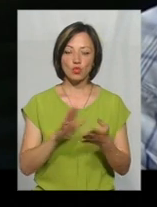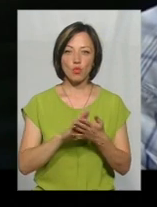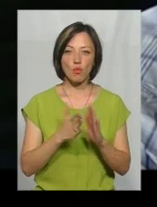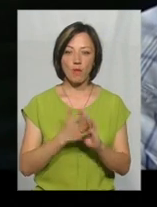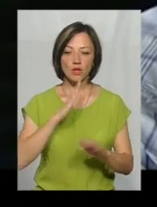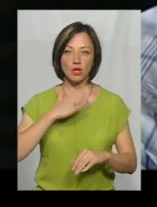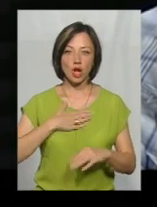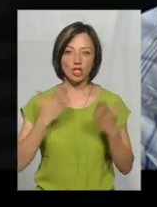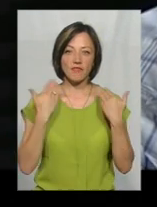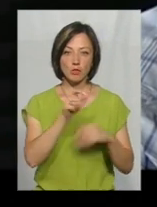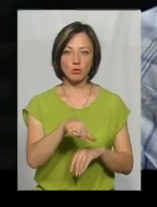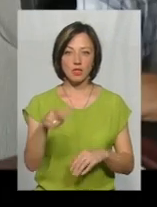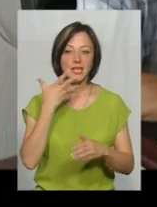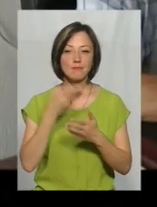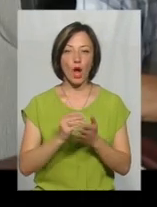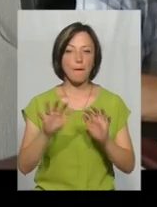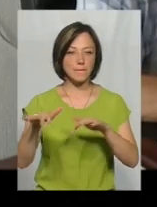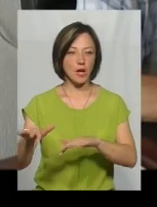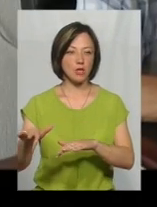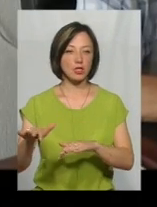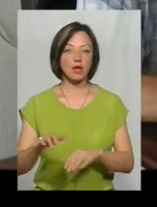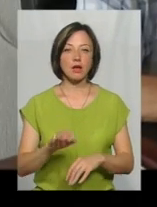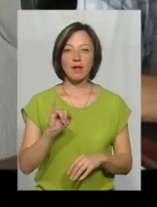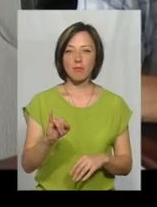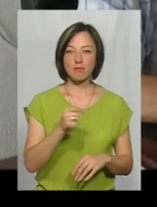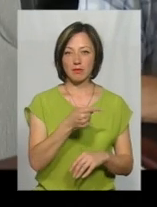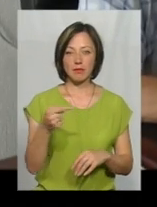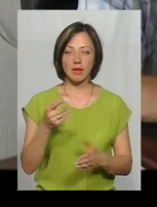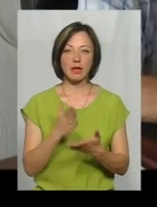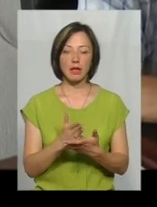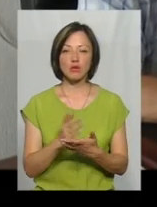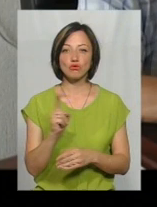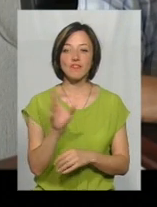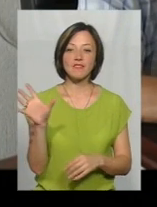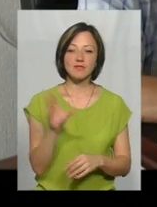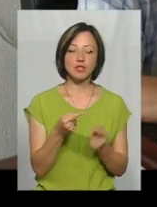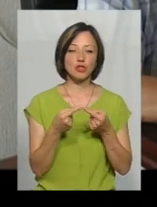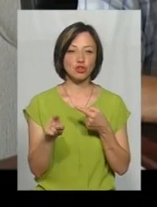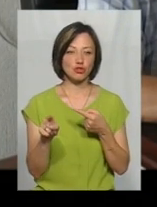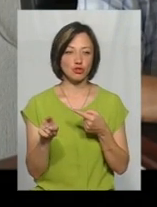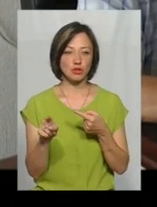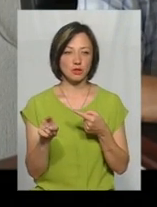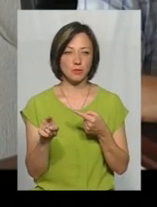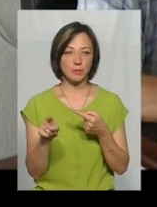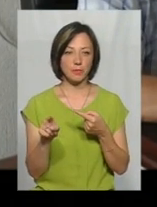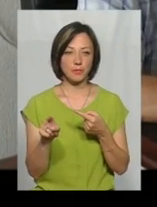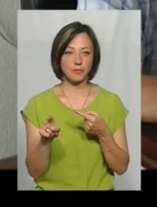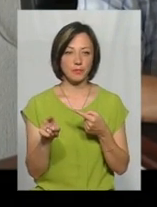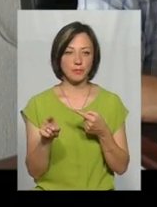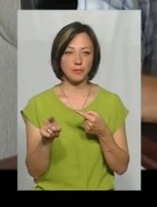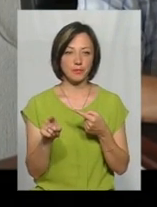для нашої, підпочиваючись на своїх пляжах. Негативним є те, що всіх інших